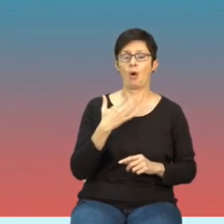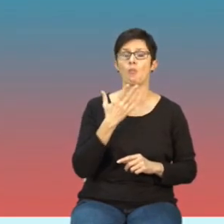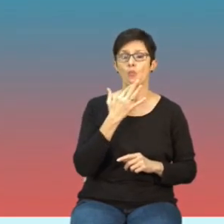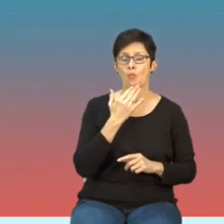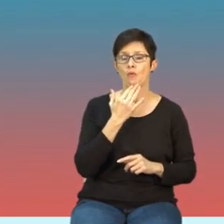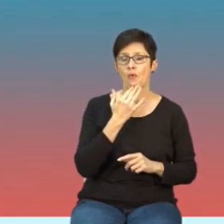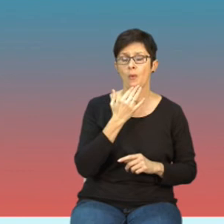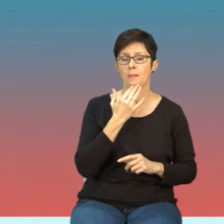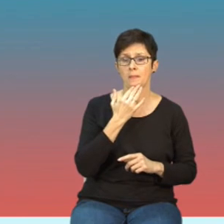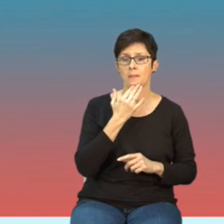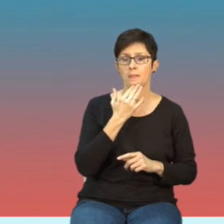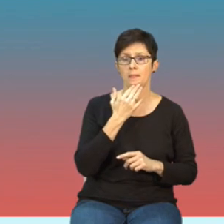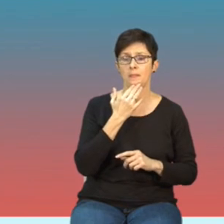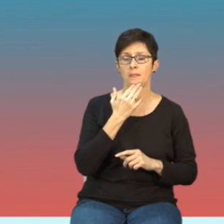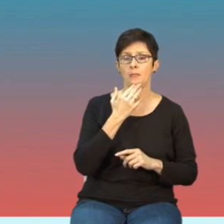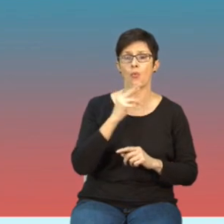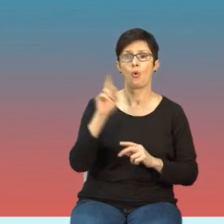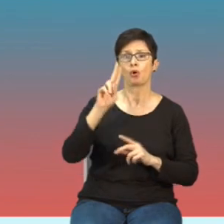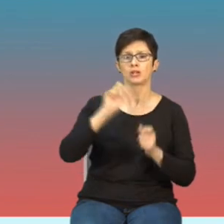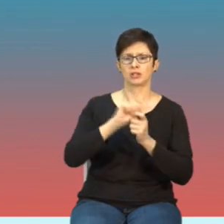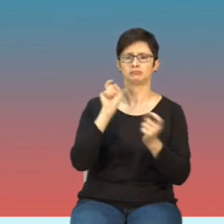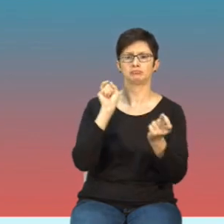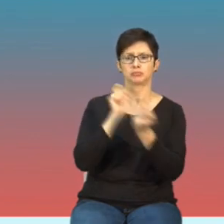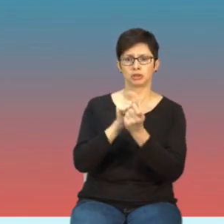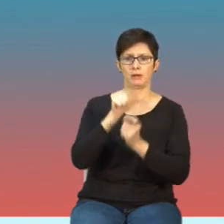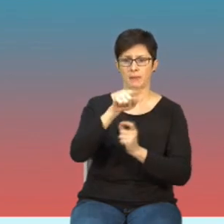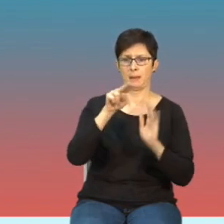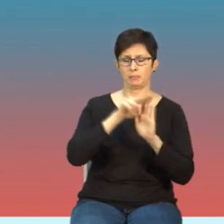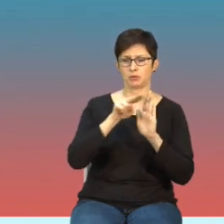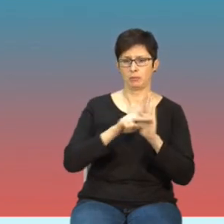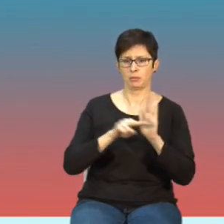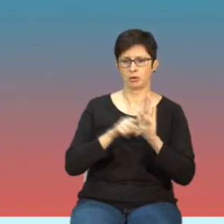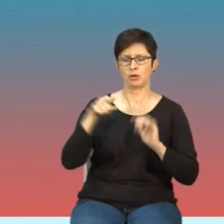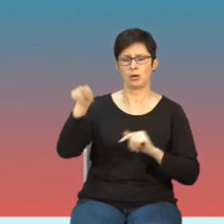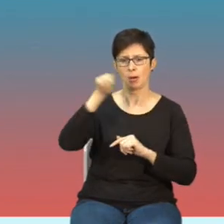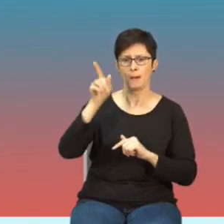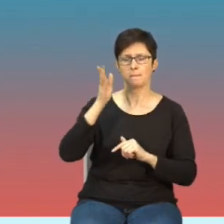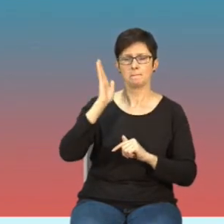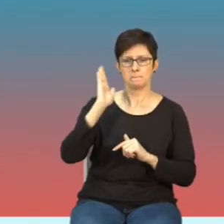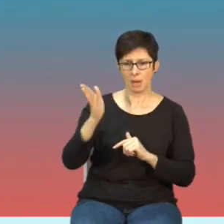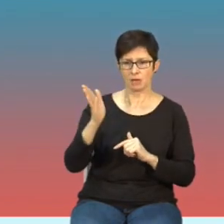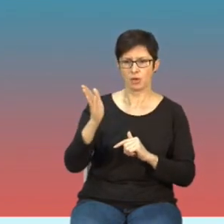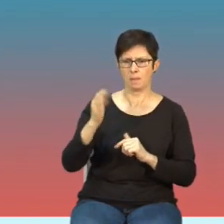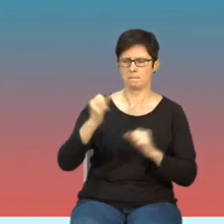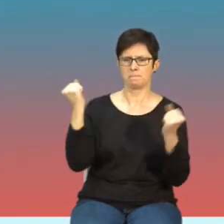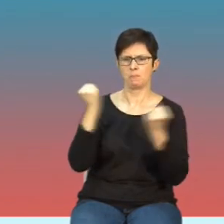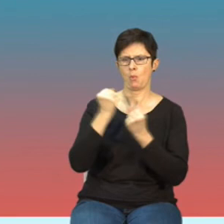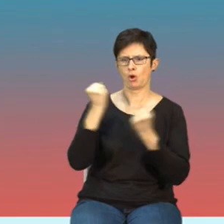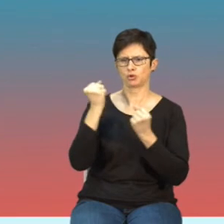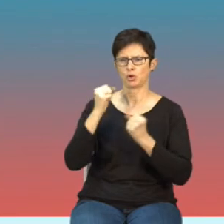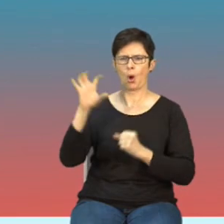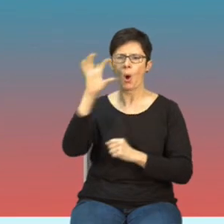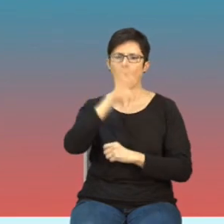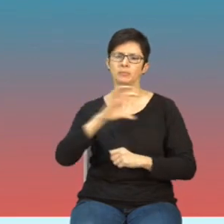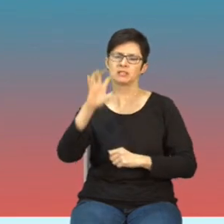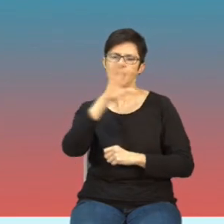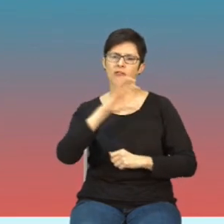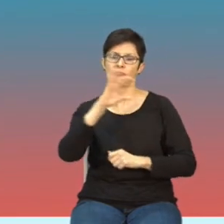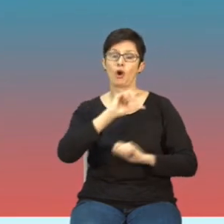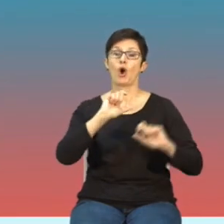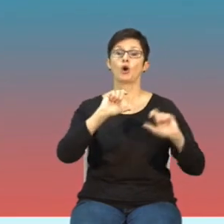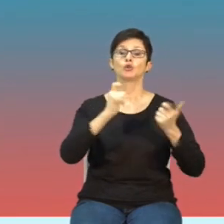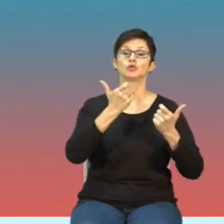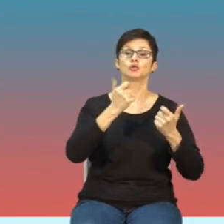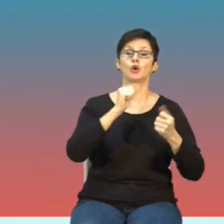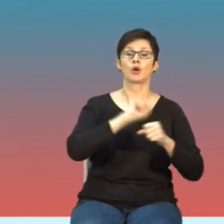przeciwnicy tych przepisów będą bardzo ale to bardzo w tej chwili mocno obserwowali co się dzieje